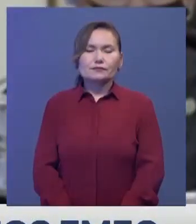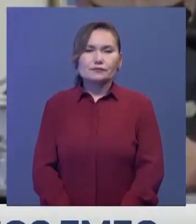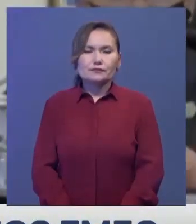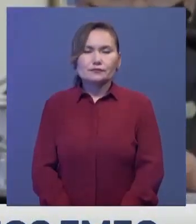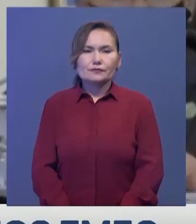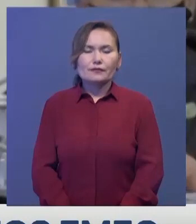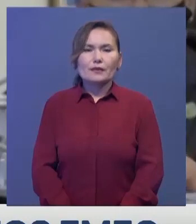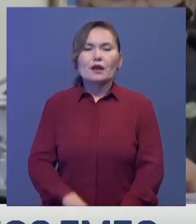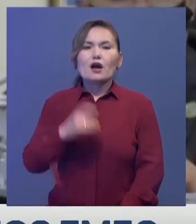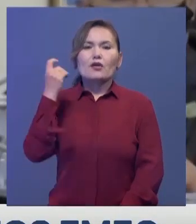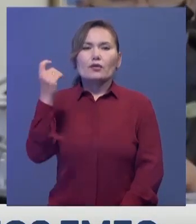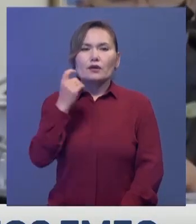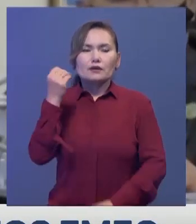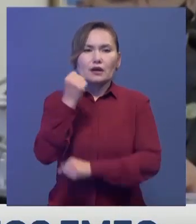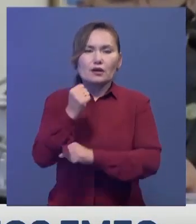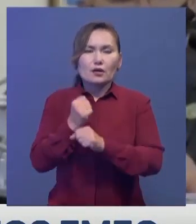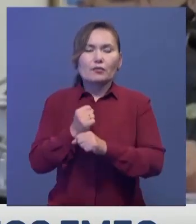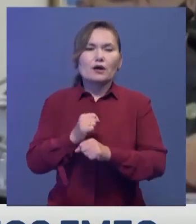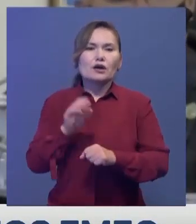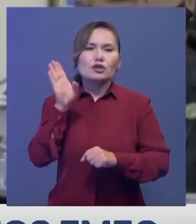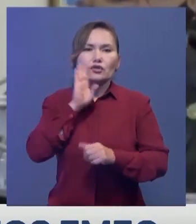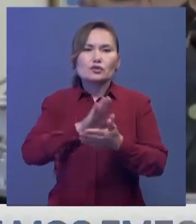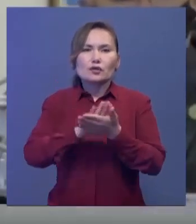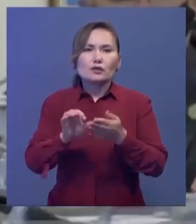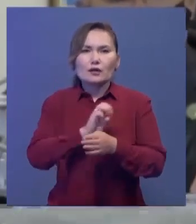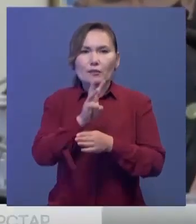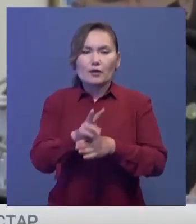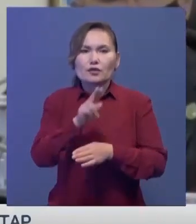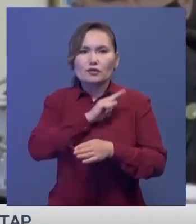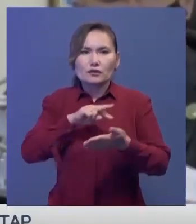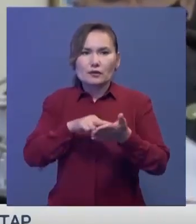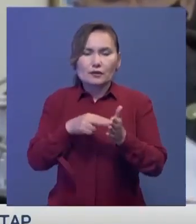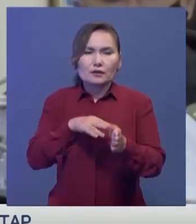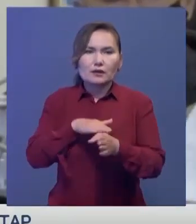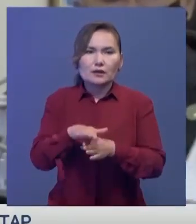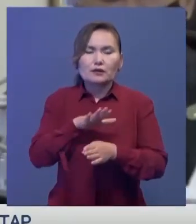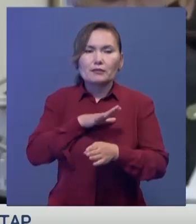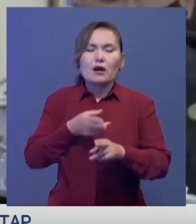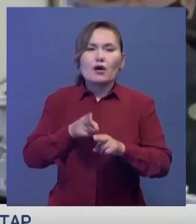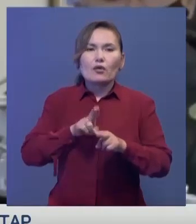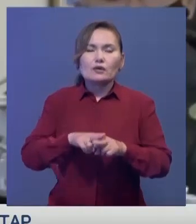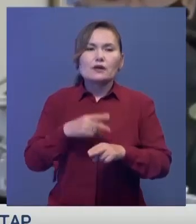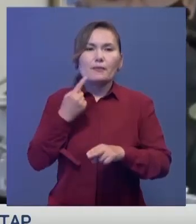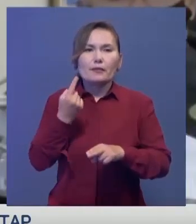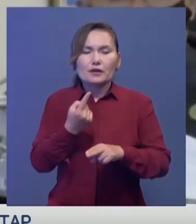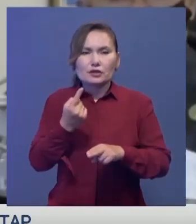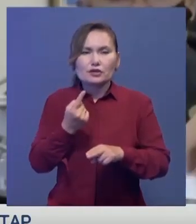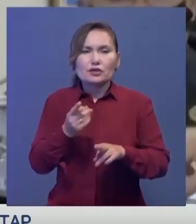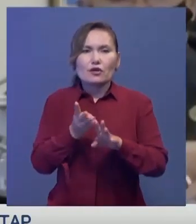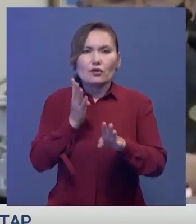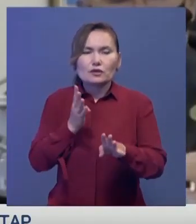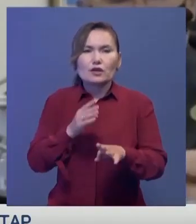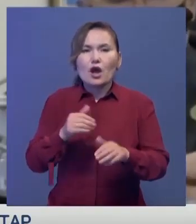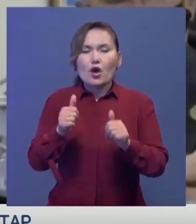Фермерлерді сумен қамтамасы ету мақсатында біз келесі жұмыстарды жүргіземіз. Бірінші бұл көрші